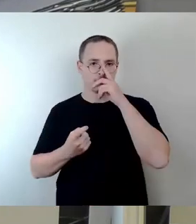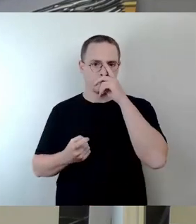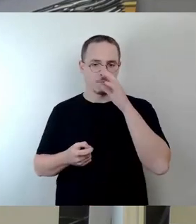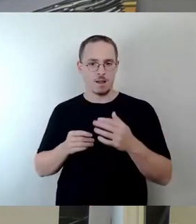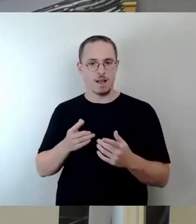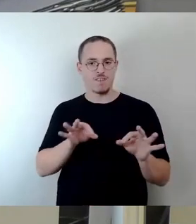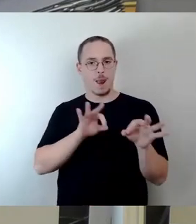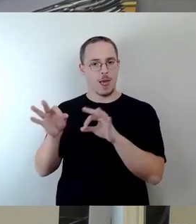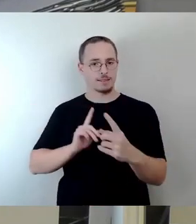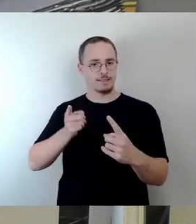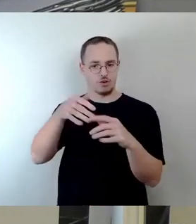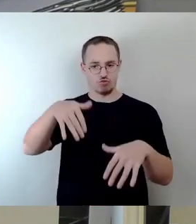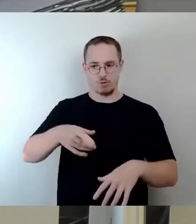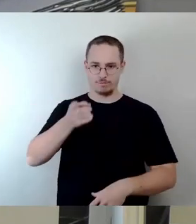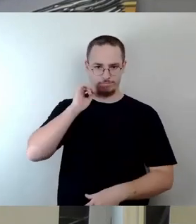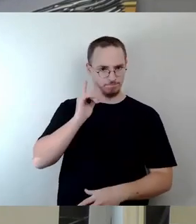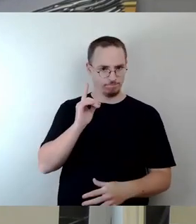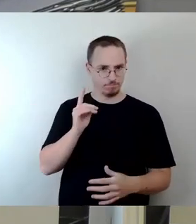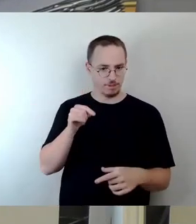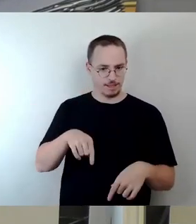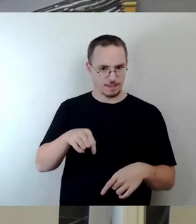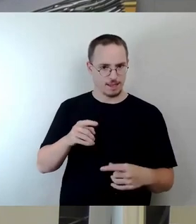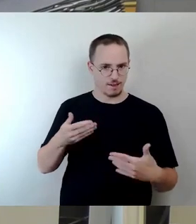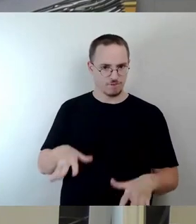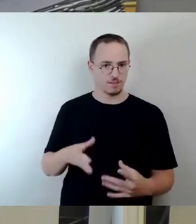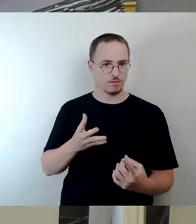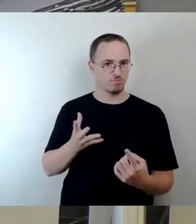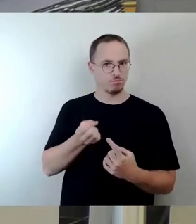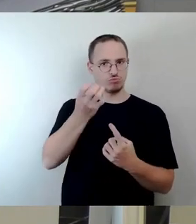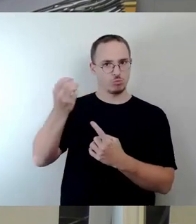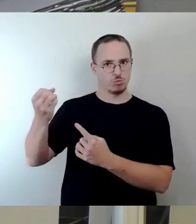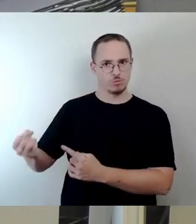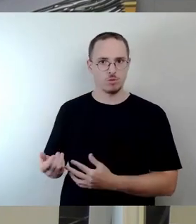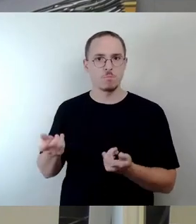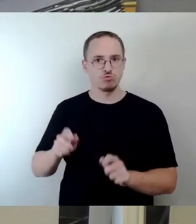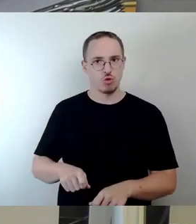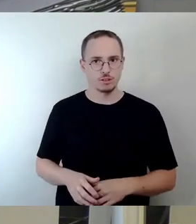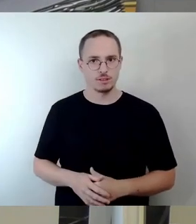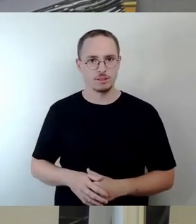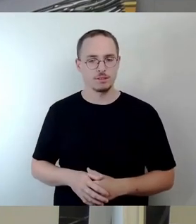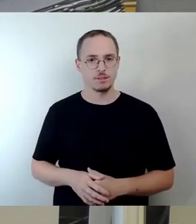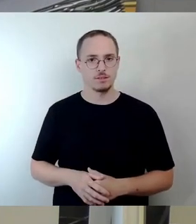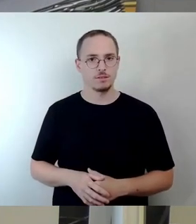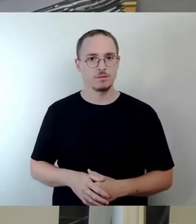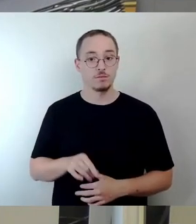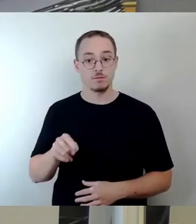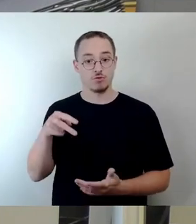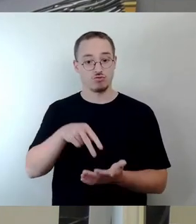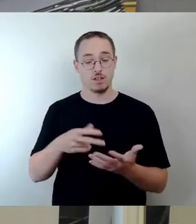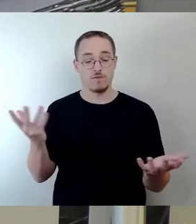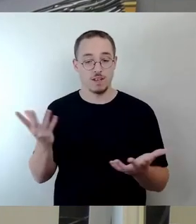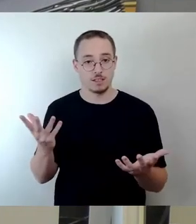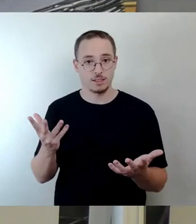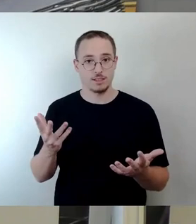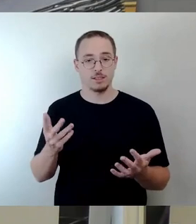Die sind entstanden aus der Bürgerbeteiligung zum Mobilitätsentwicklungsplan. Und da steht ganz klar drin. Umweltverbund 75 Prozent. In der